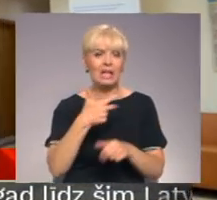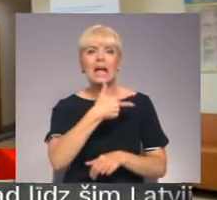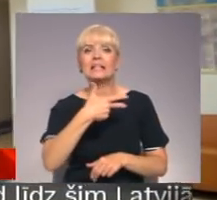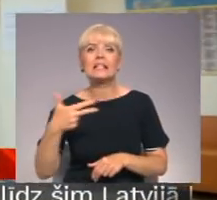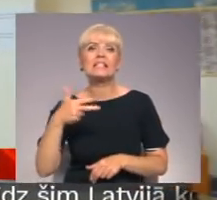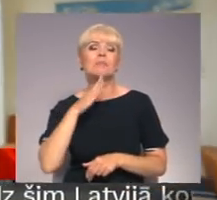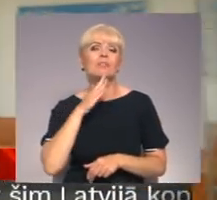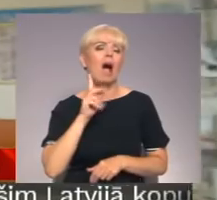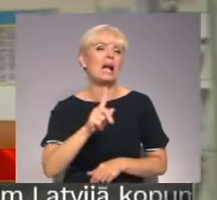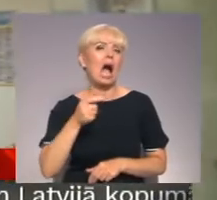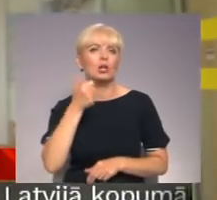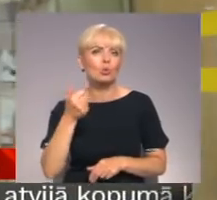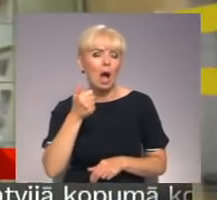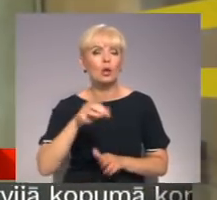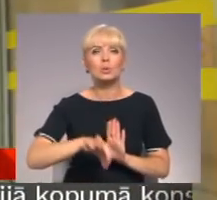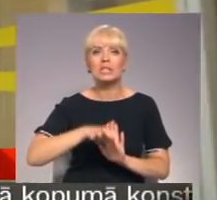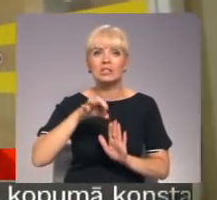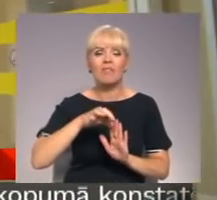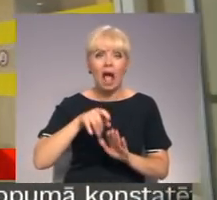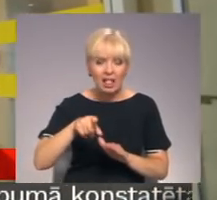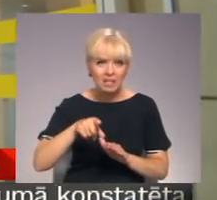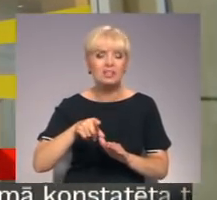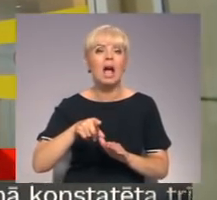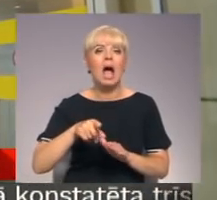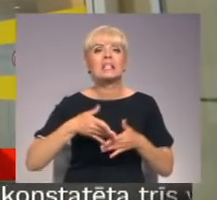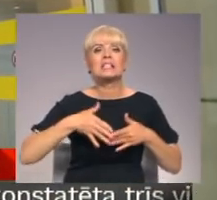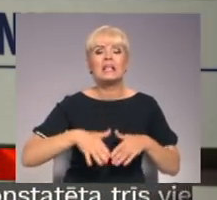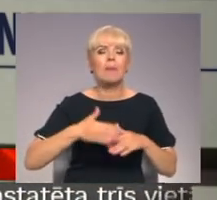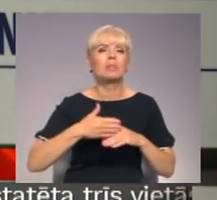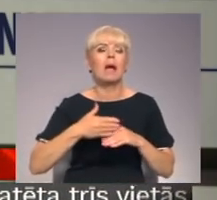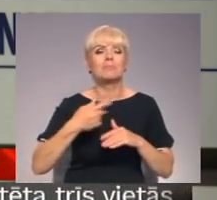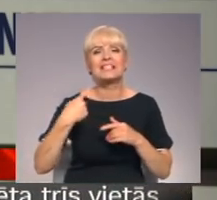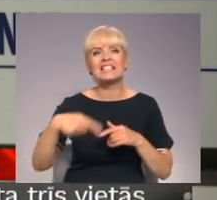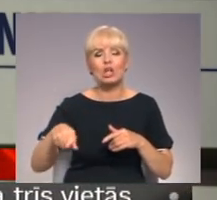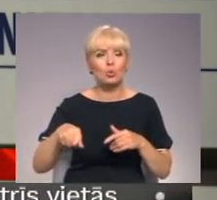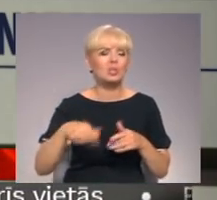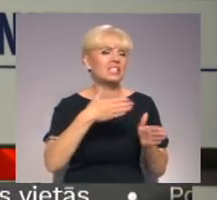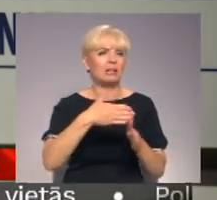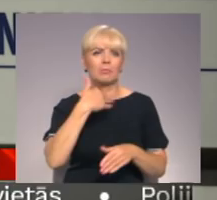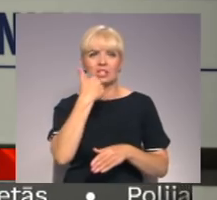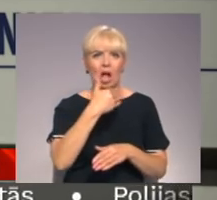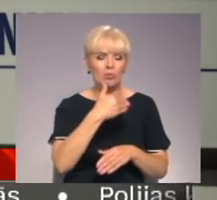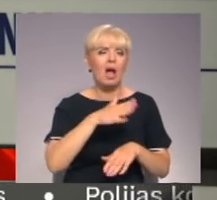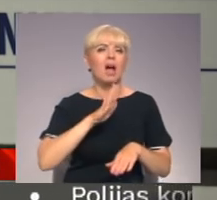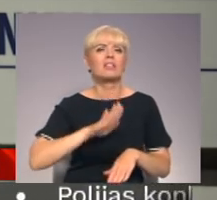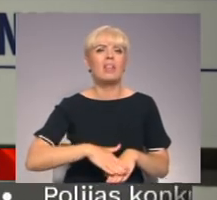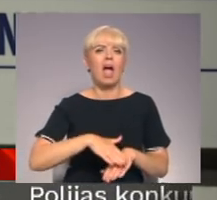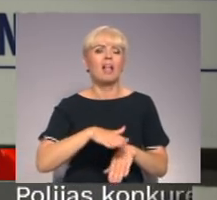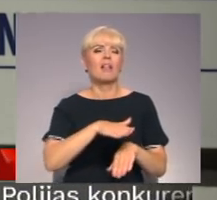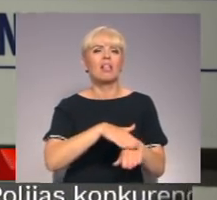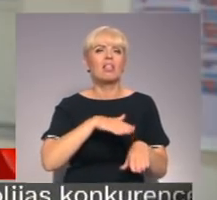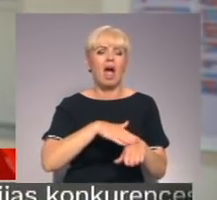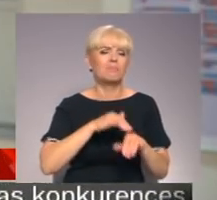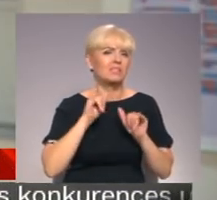sievietes katru gadu izvēlas dzemdēt ārpus stacionāra. Viens no iemesliem – bailas no nelaipnas bezpersonisks